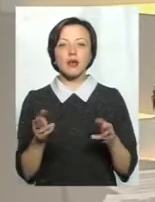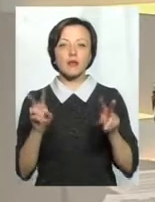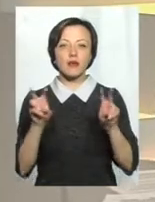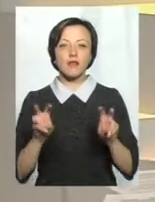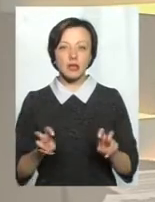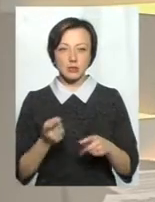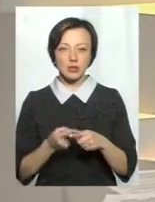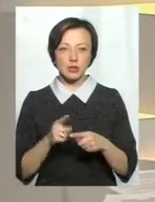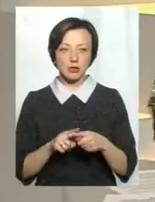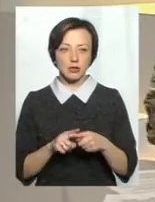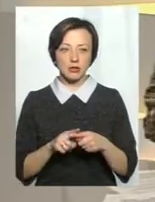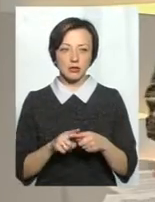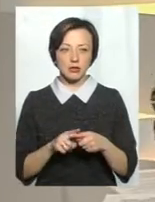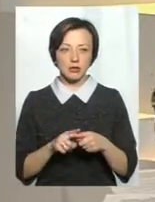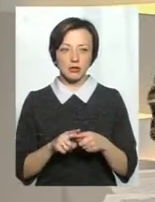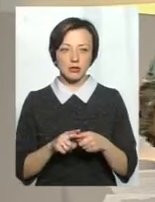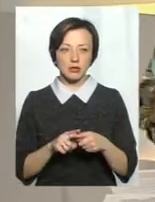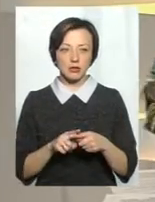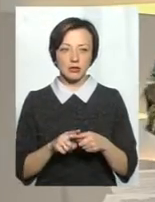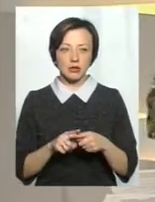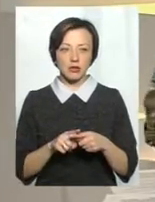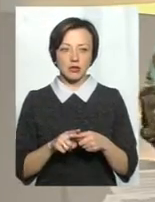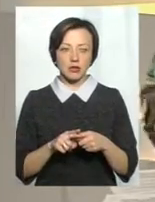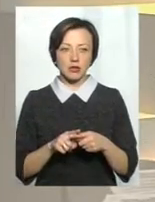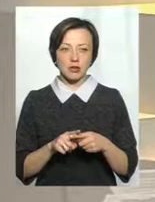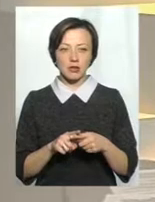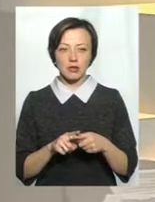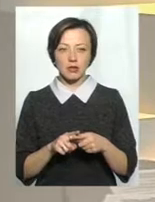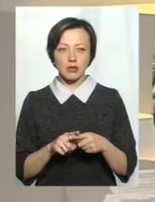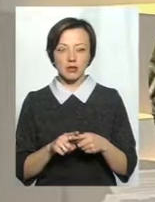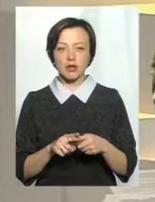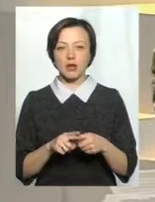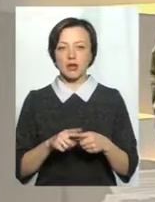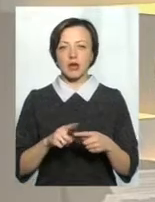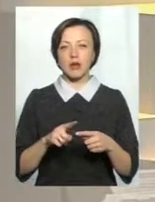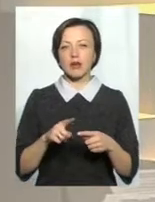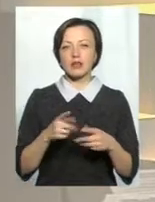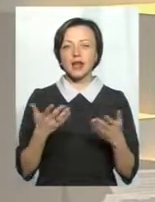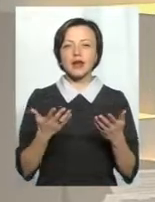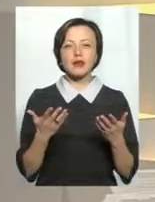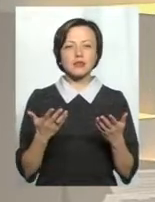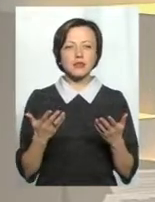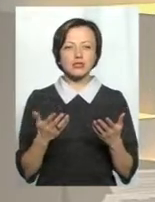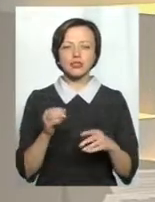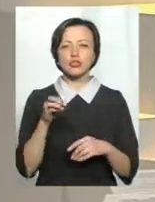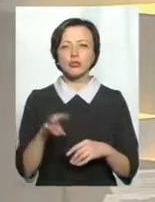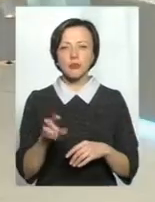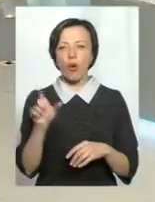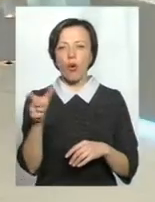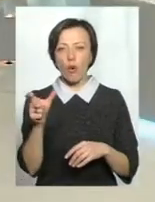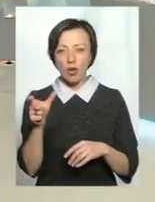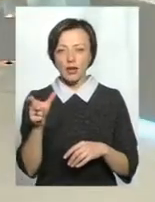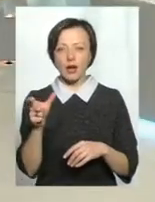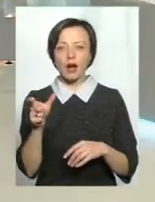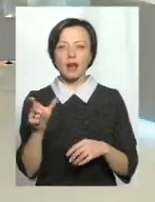рефлексотерапії, манумальна пірефітотерапія, з чим голкотерапія